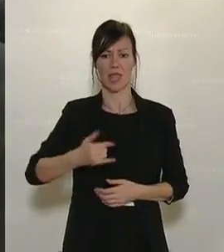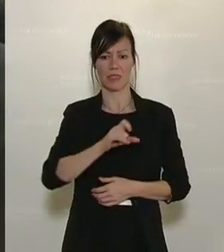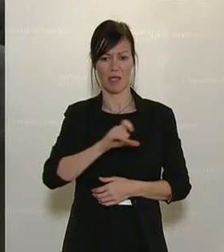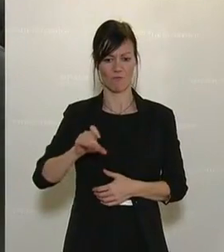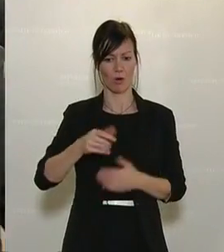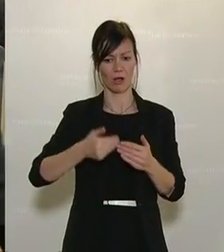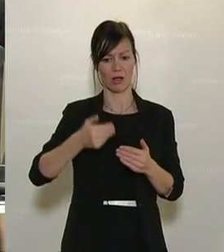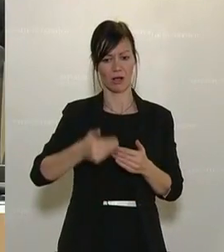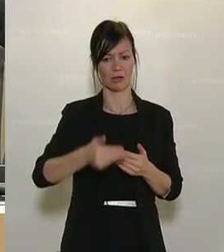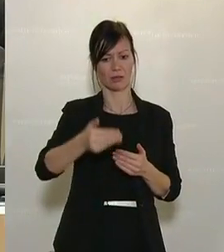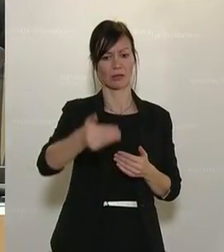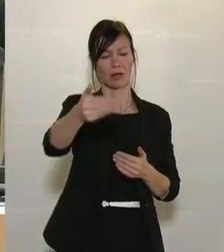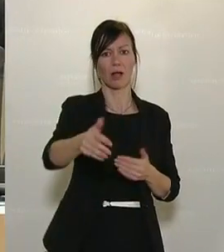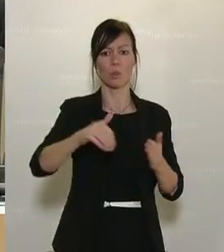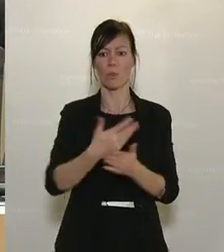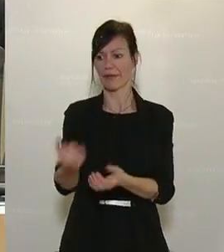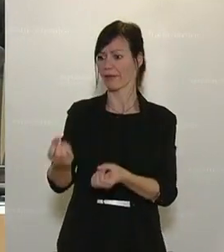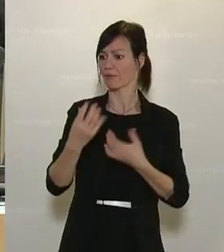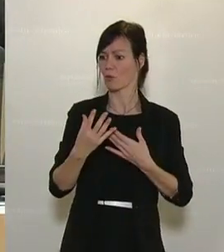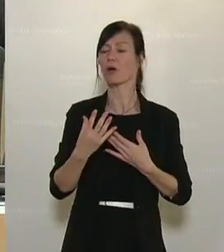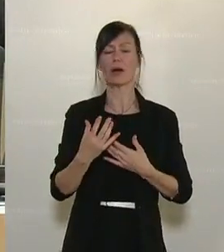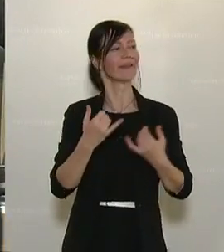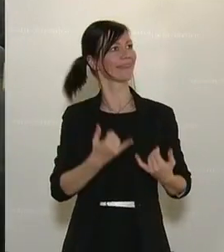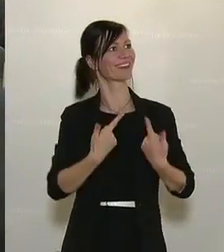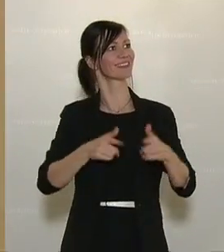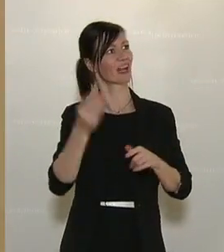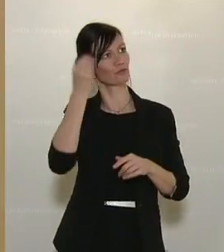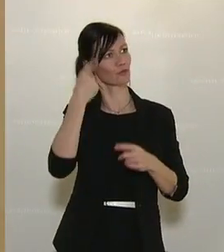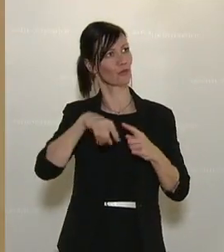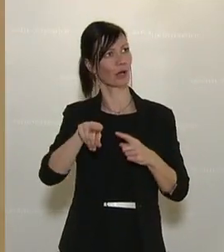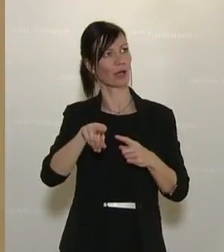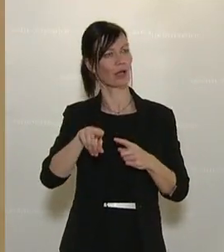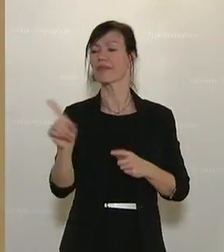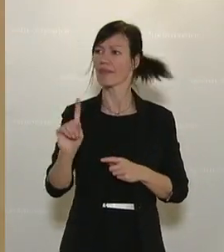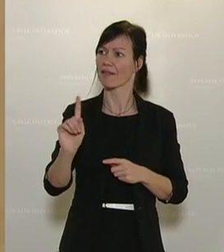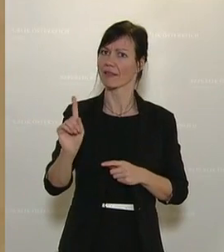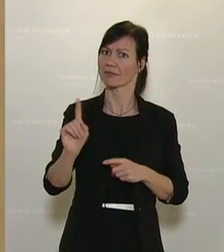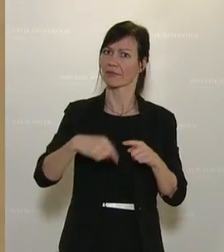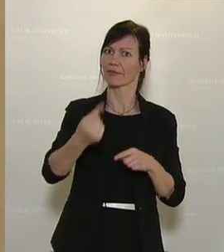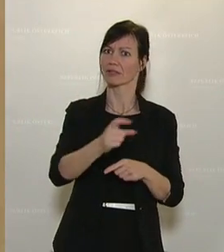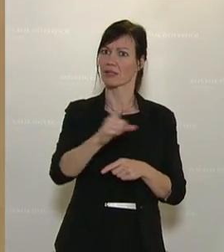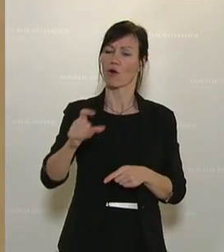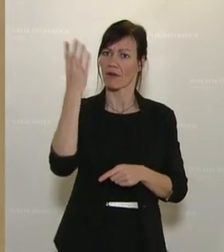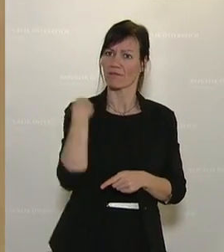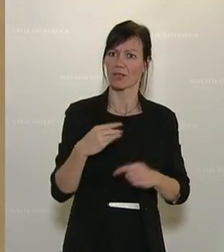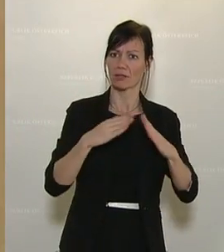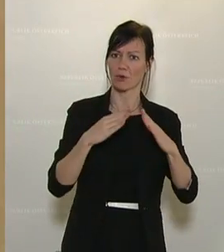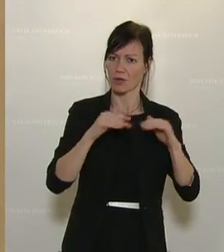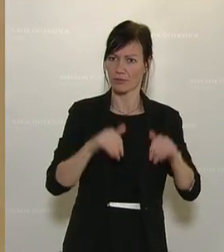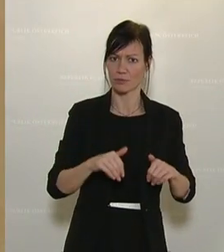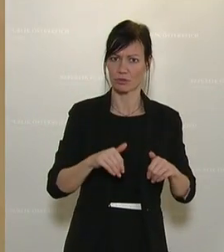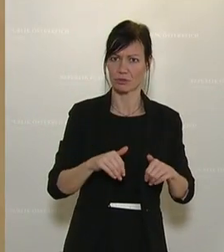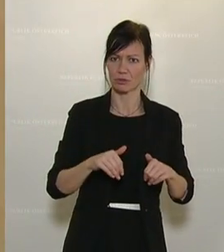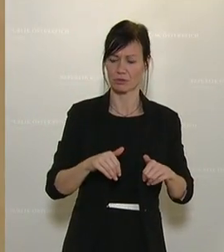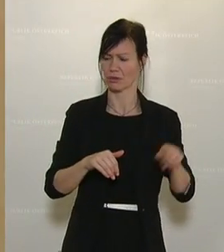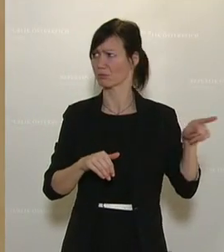Benachrichtigungen kommen. Es gibt Präsenzunterricht. Jetzt gibt es dann wieder Homeschooling oder Distance Learning. Die